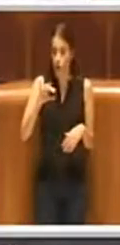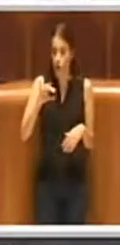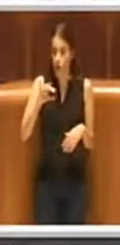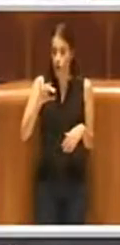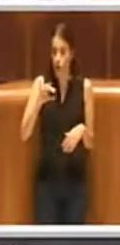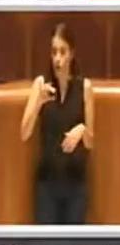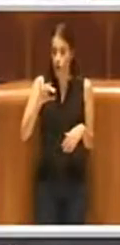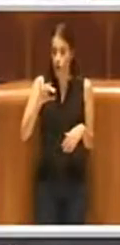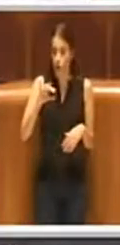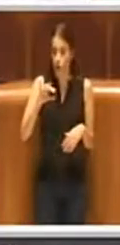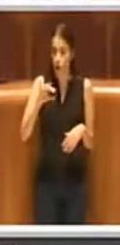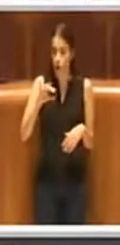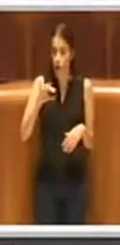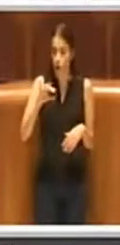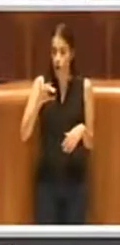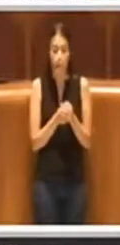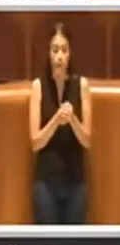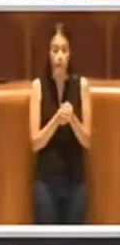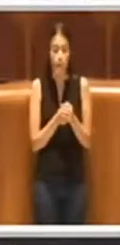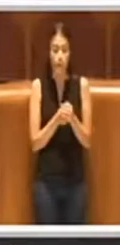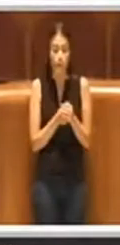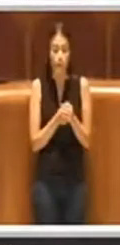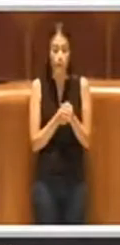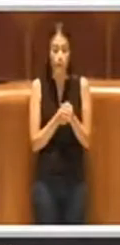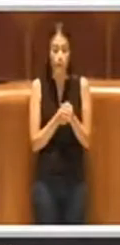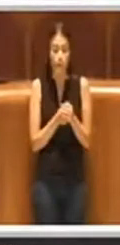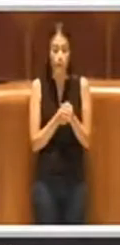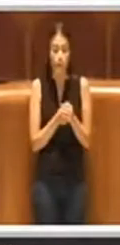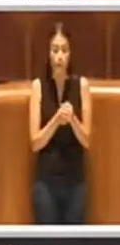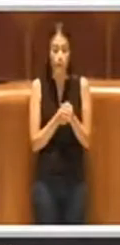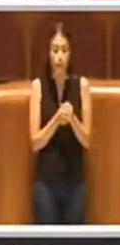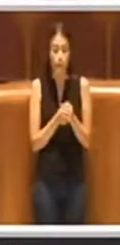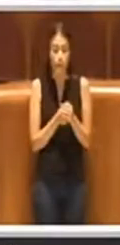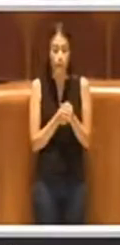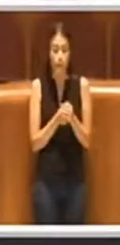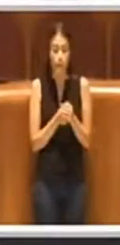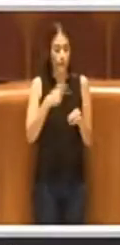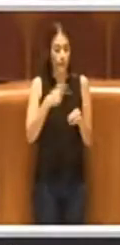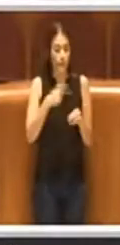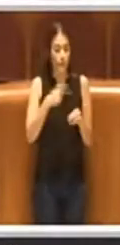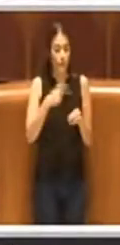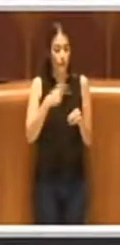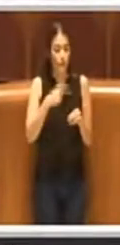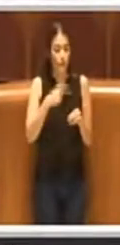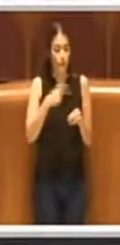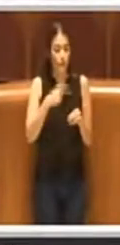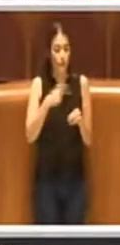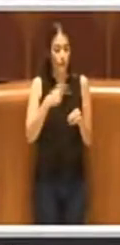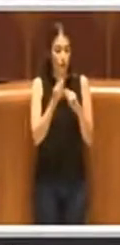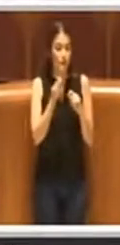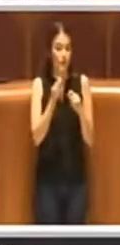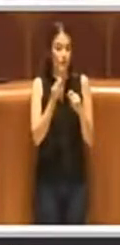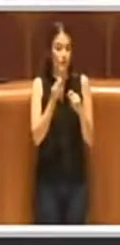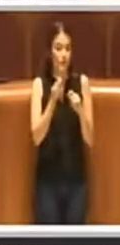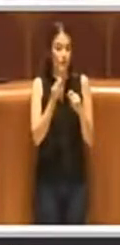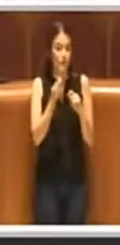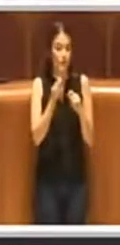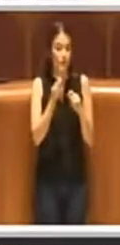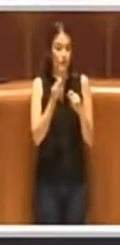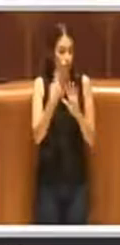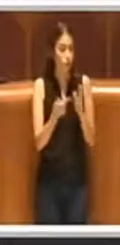Sì, noi ringraziamo la Giunta per aver modificato insomma questo regolamento nella